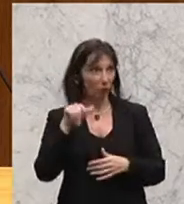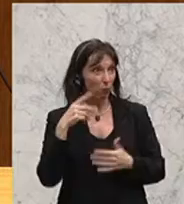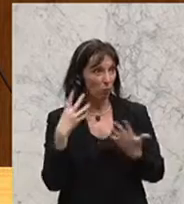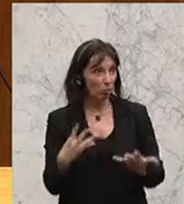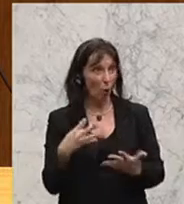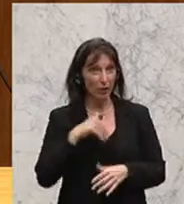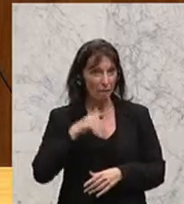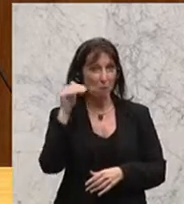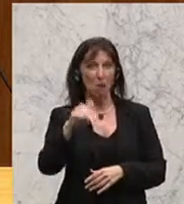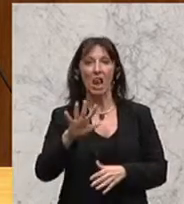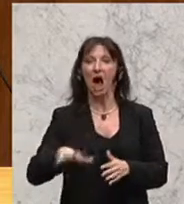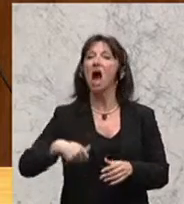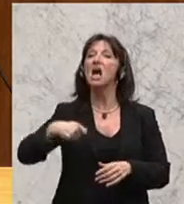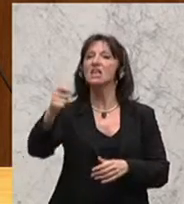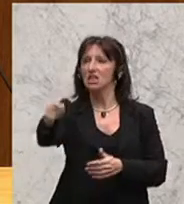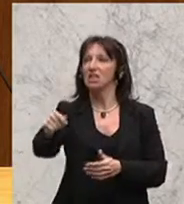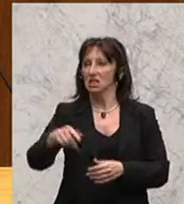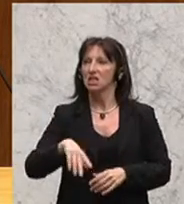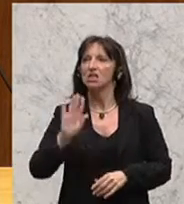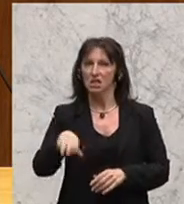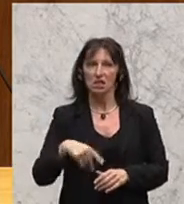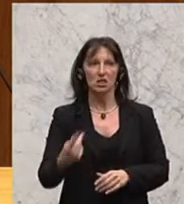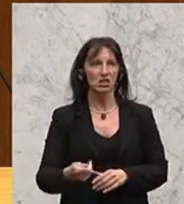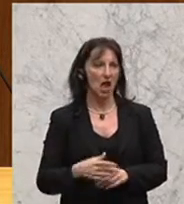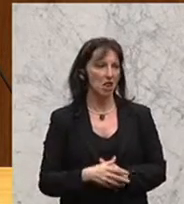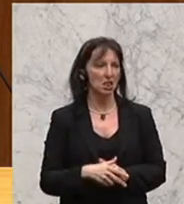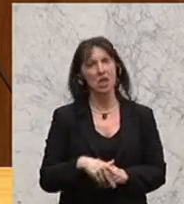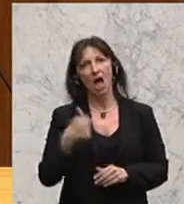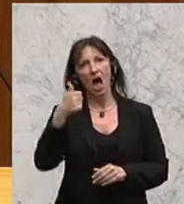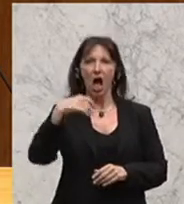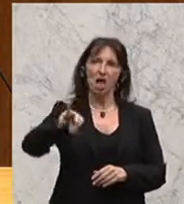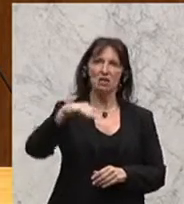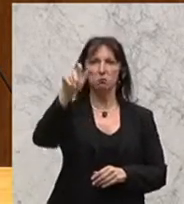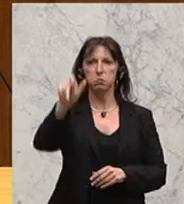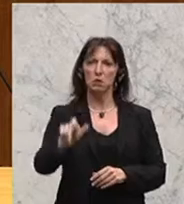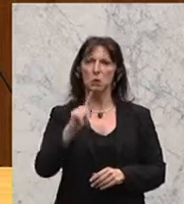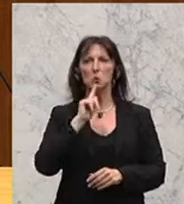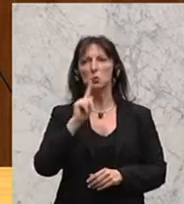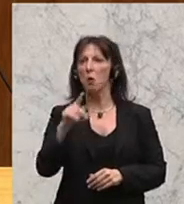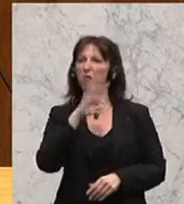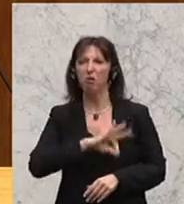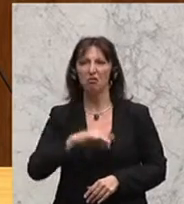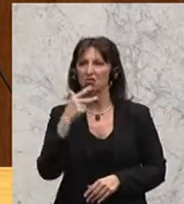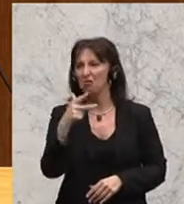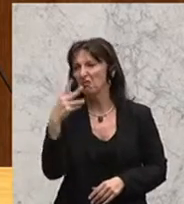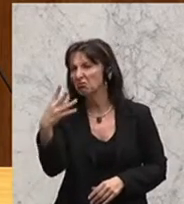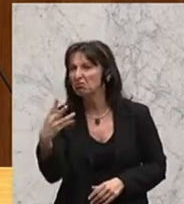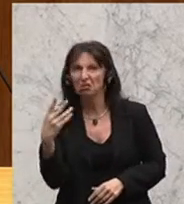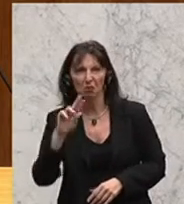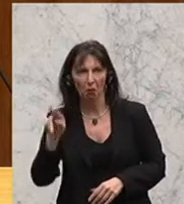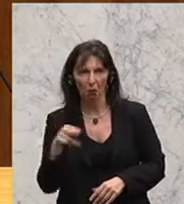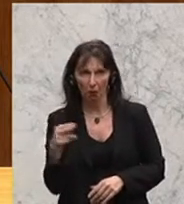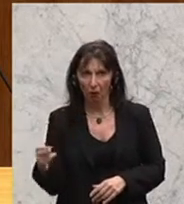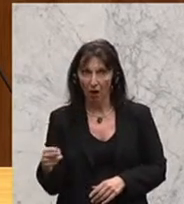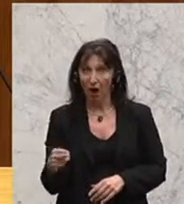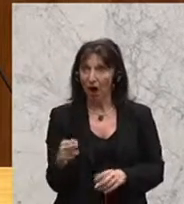Steuerzahl oben draufgegeben und da profitiert man dann zwischen 30, 50, 70 Euro im Monat. Und die wirklich wichtigen Dinge